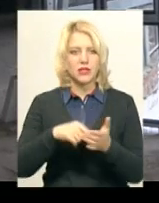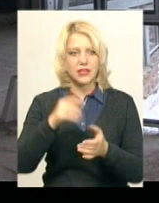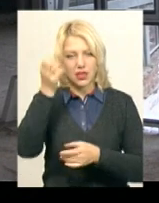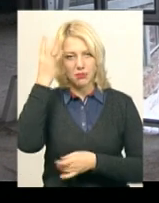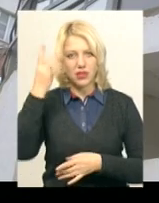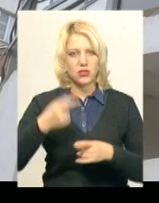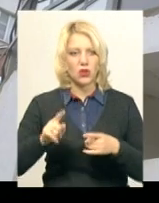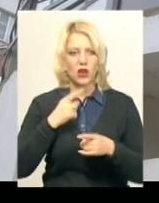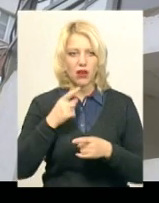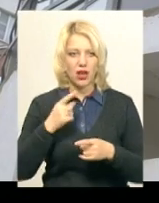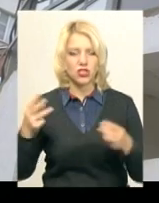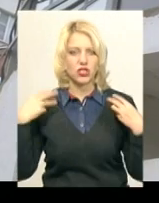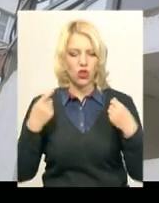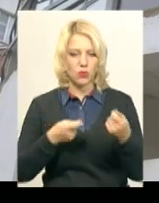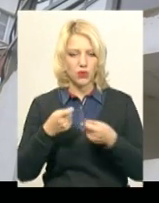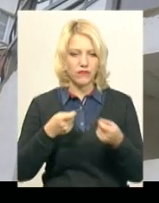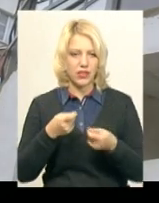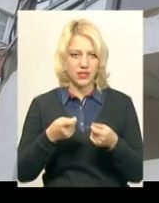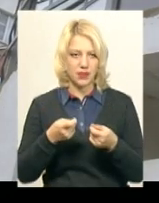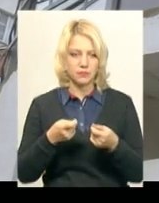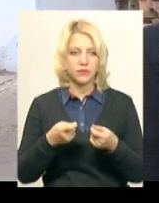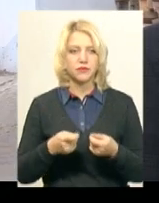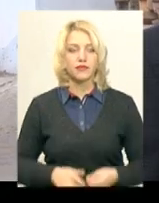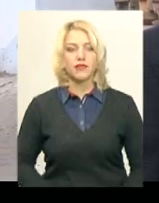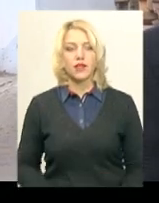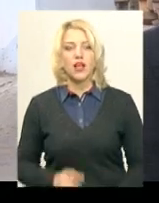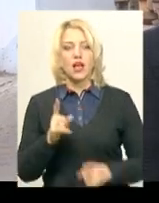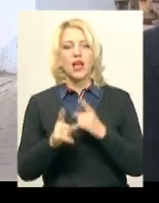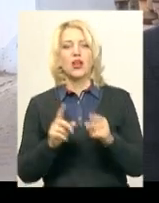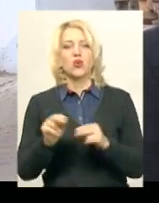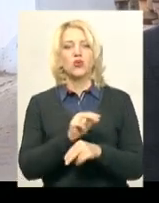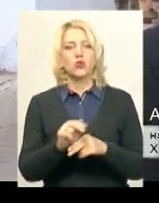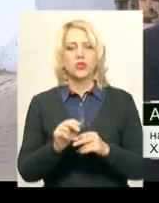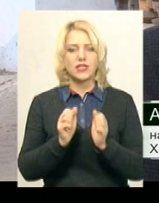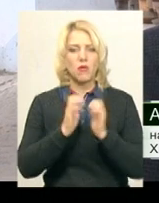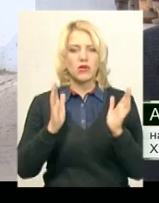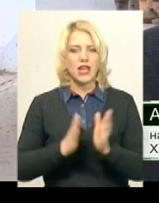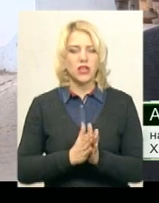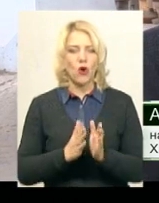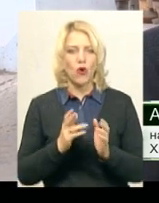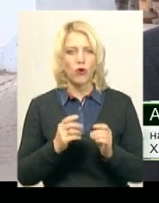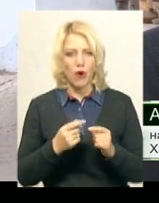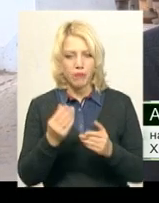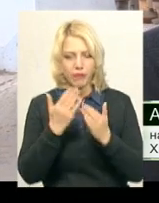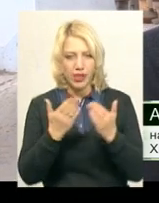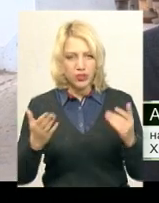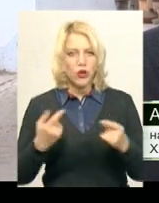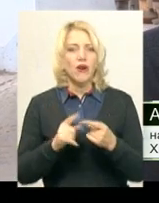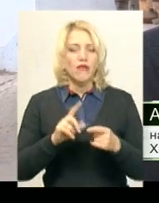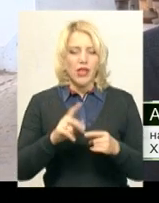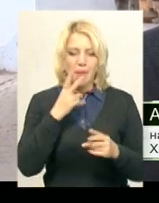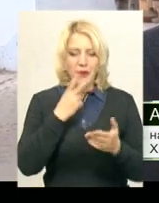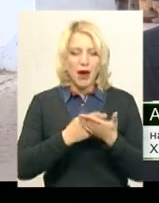управління культури та туризму Хмельницької міської ради Артем Ромасюков. Реконструкція музейного комплексу історії та культури міста передбачена нашою